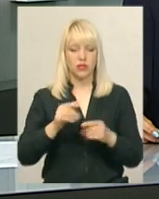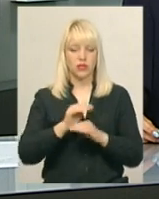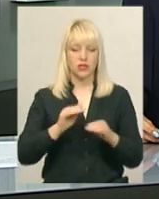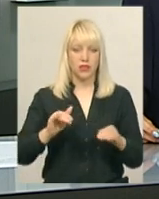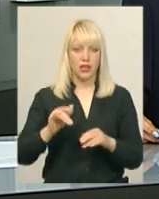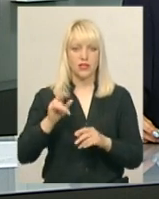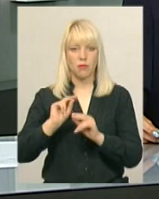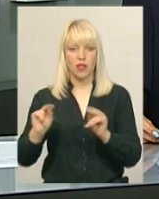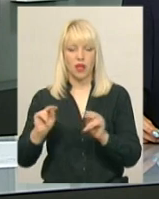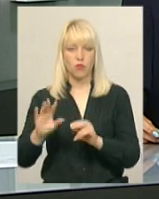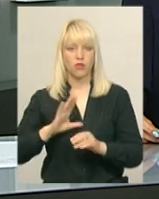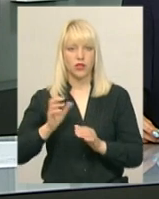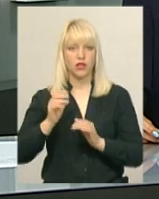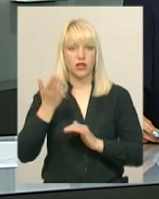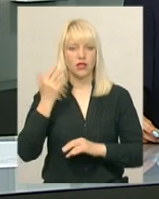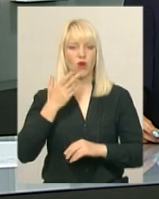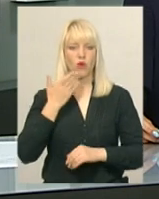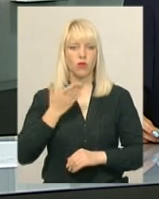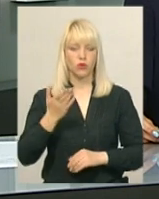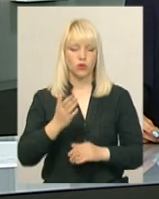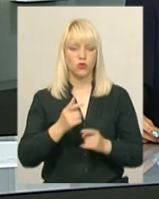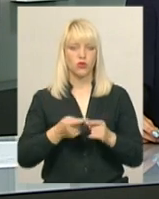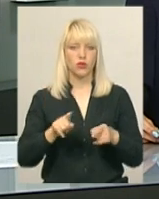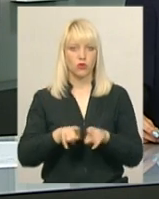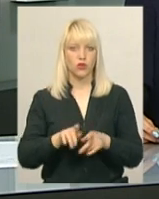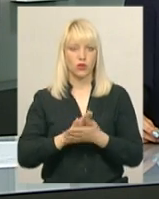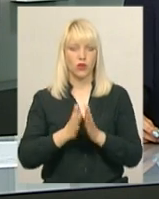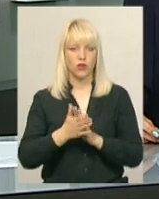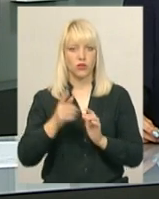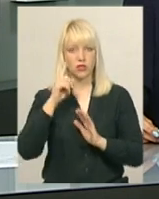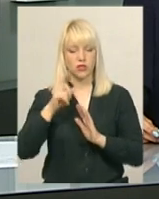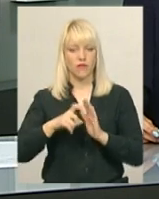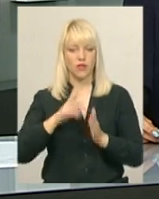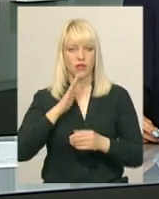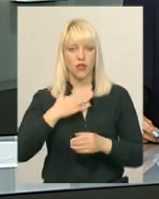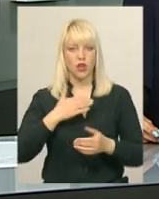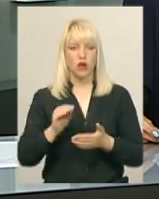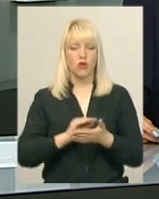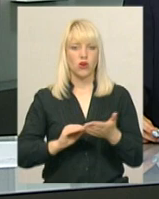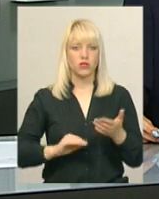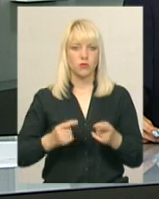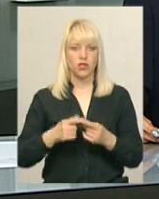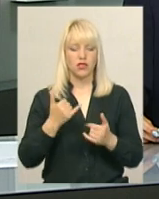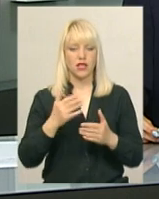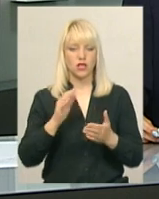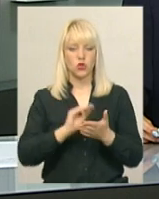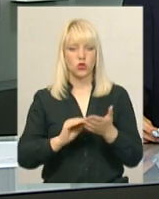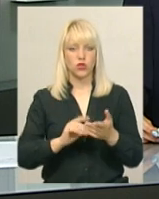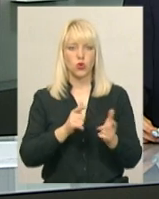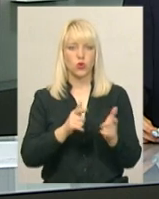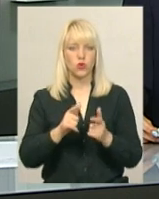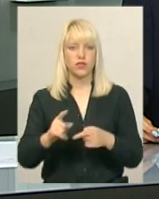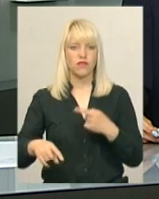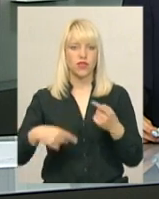Як коментують ситуацію у департаменті освіти, дізнавалася Світлана Русіна. Наразі сюжет готується до ефіру, його зможете побачити в нашому